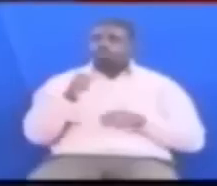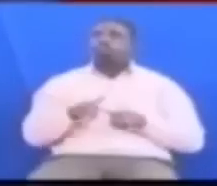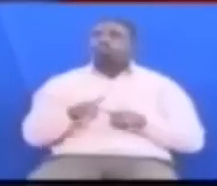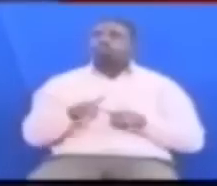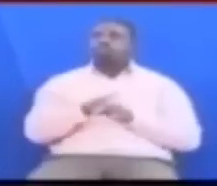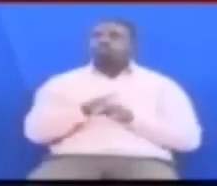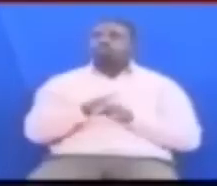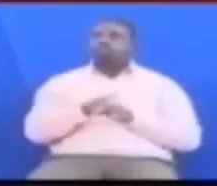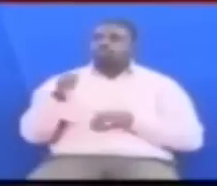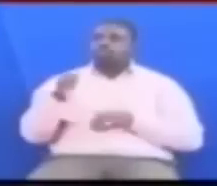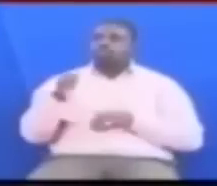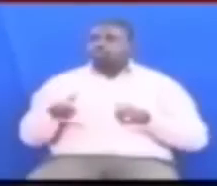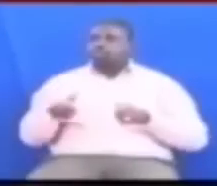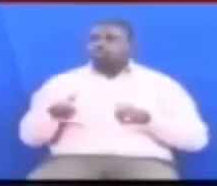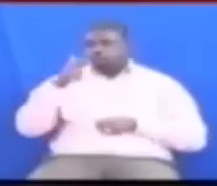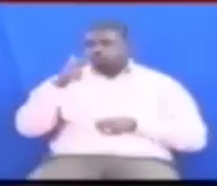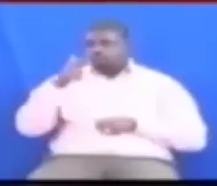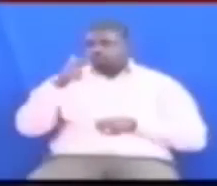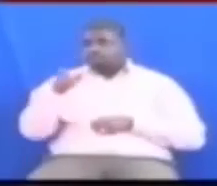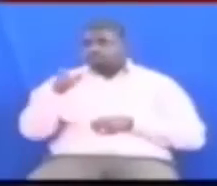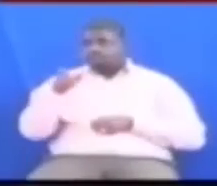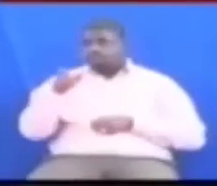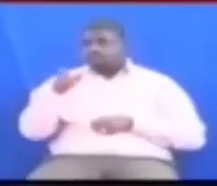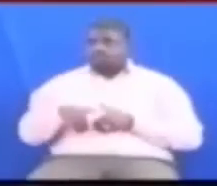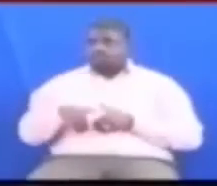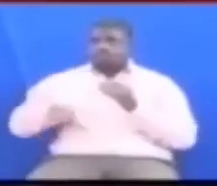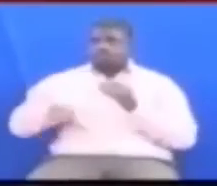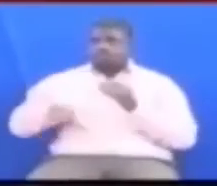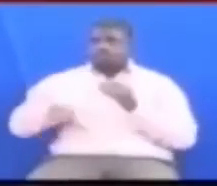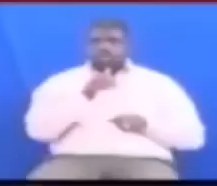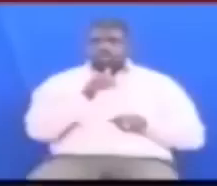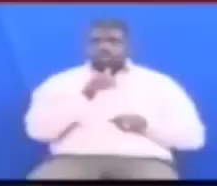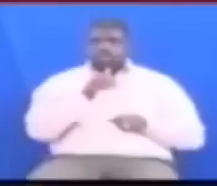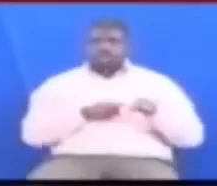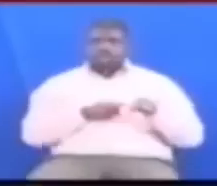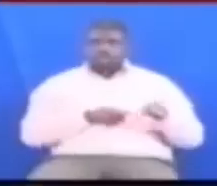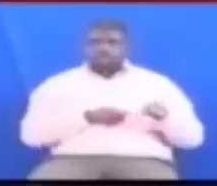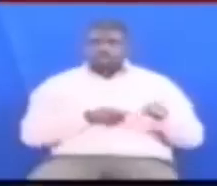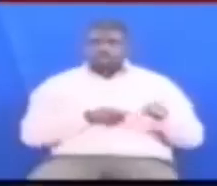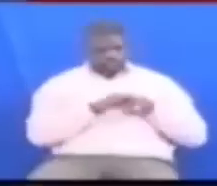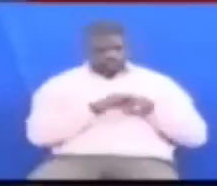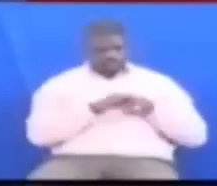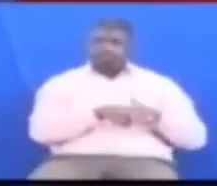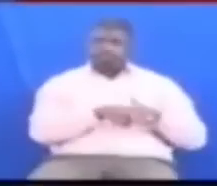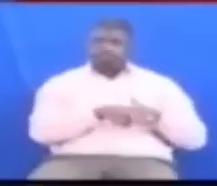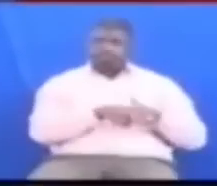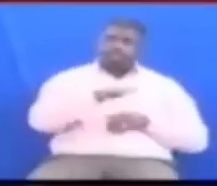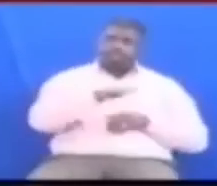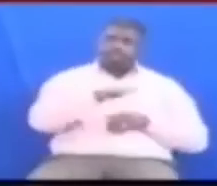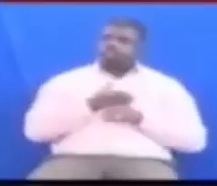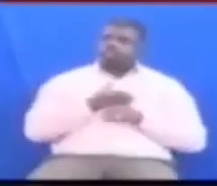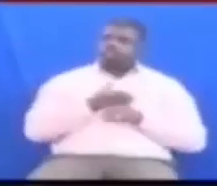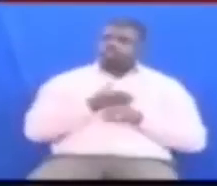lipehi Kwa sababu Wanaintu wa namamini Mbunge wa wale mchagua Serikali ni lazima shirikiane na mbunge Katika ndia usika Sia